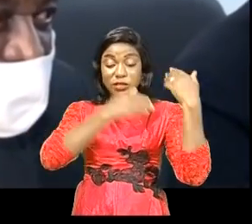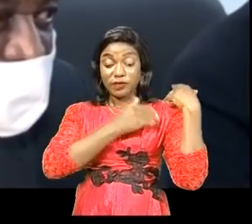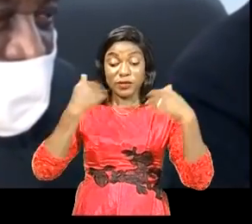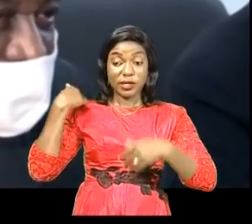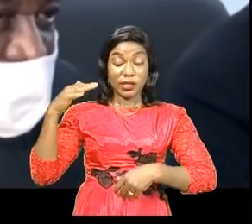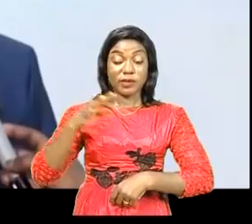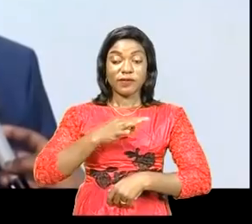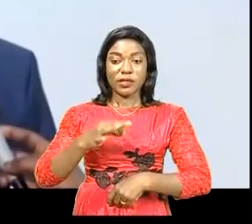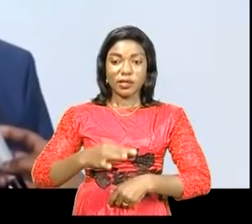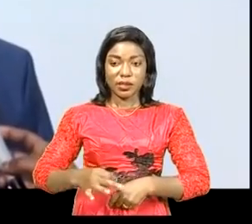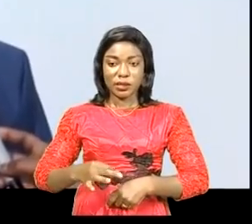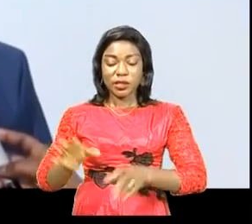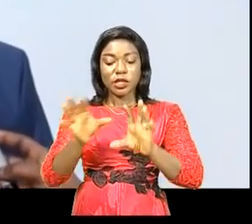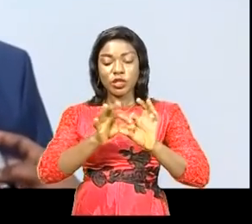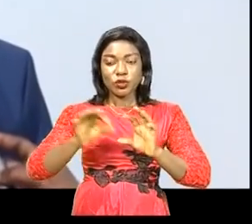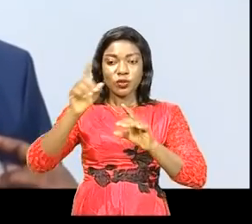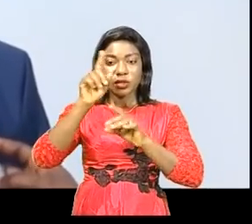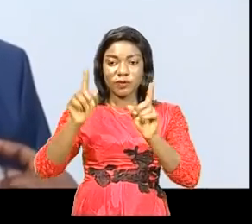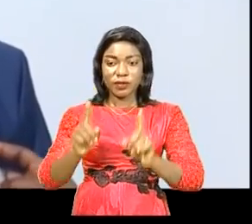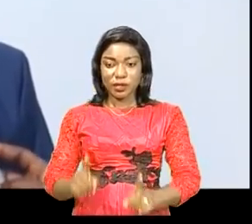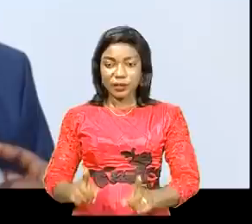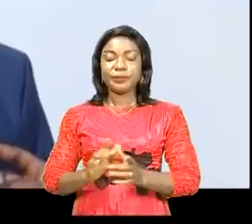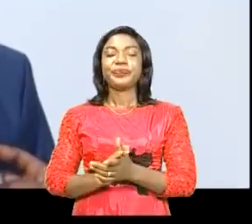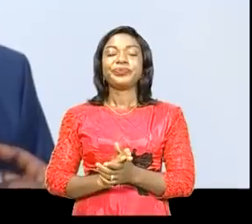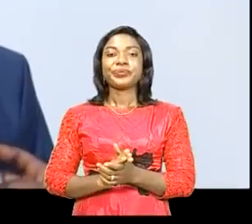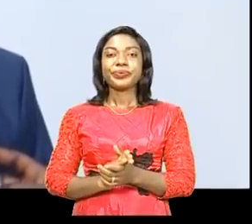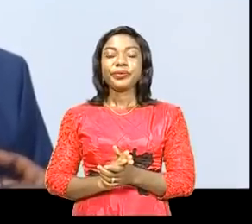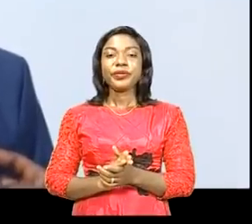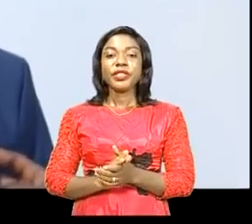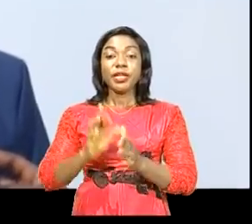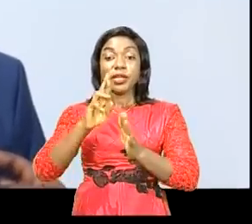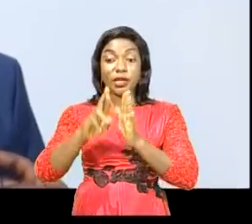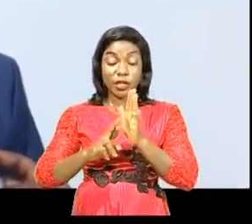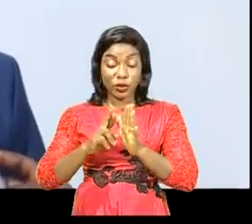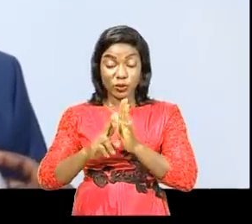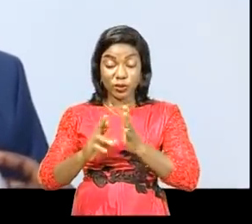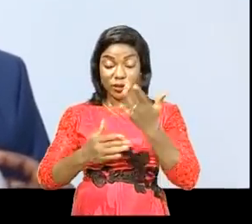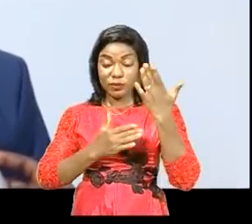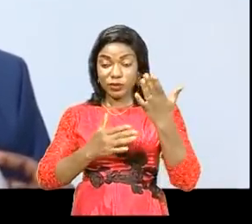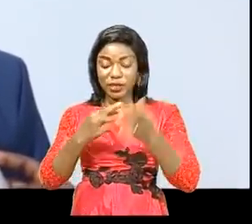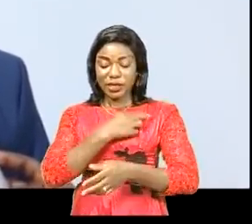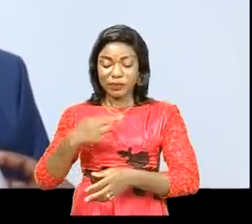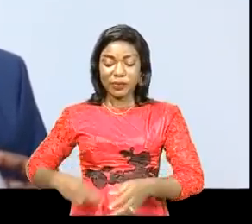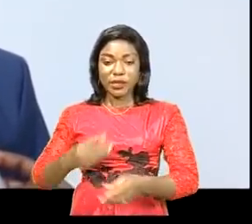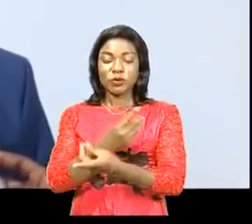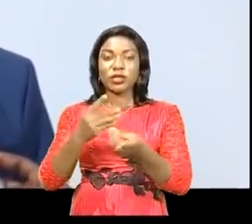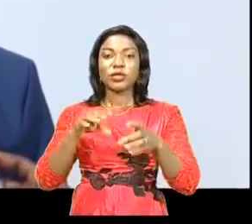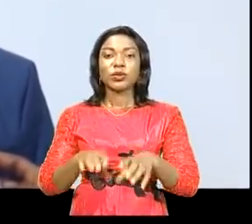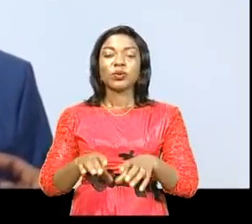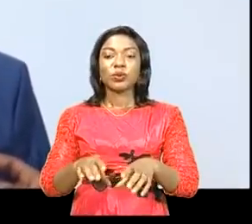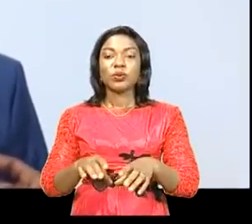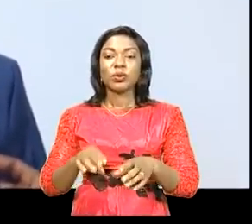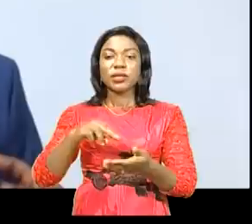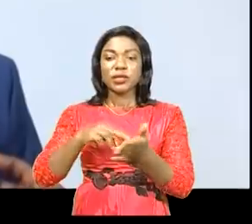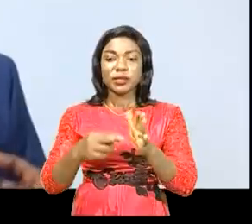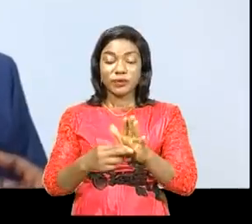à la tête de l'Union africaine. Le rôle maternel de la République démocratique du Congo c'est le ventre